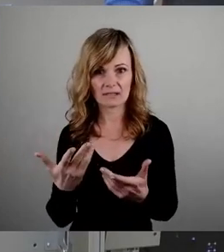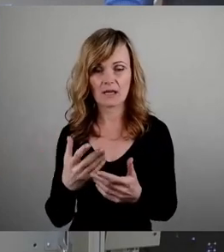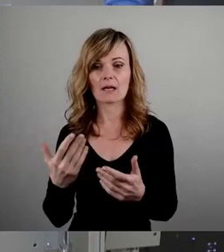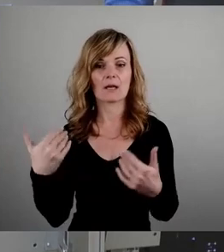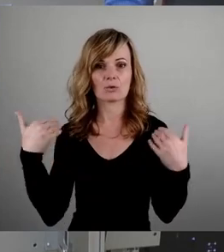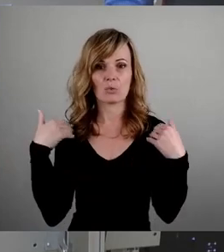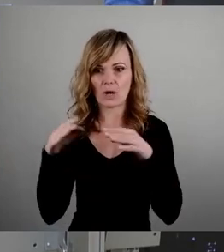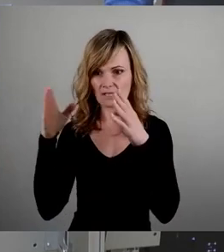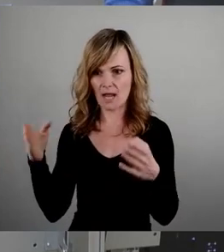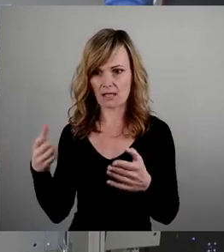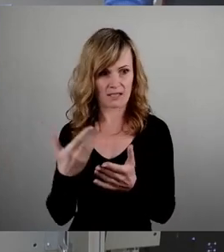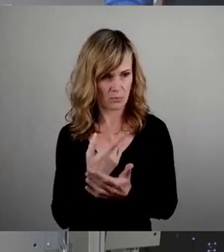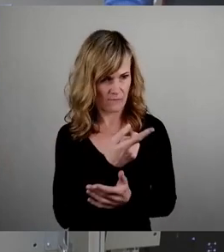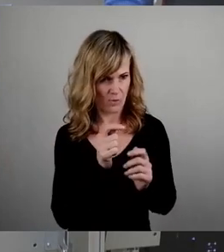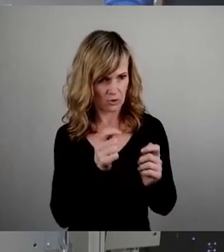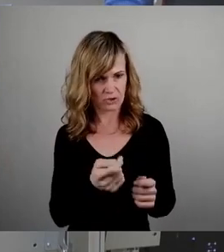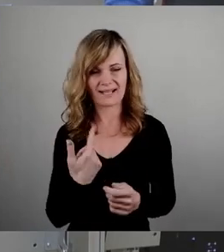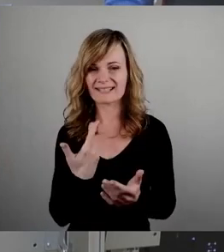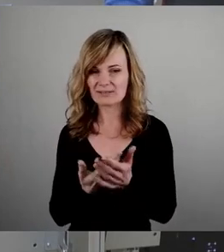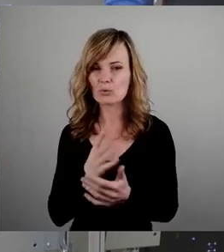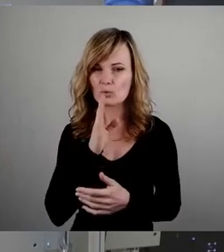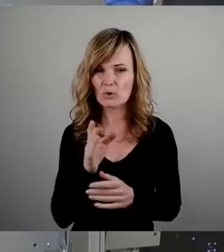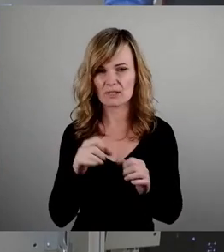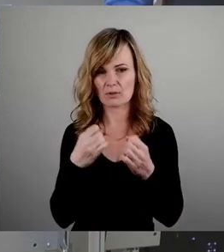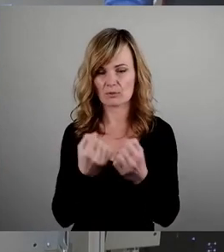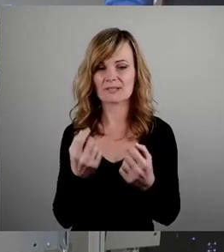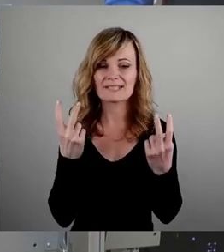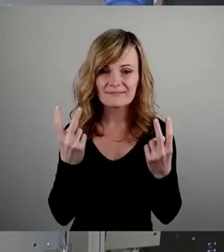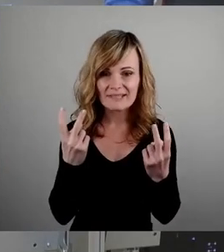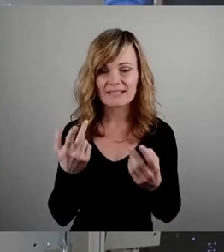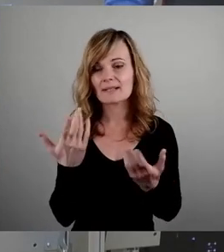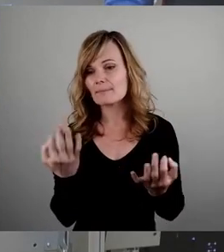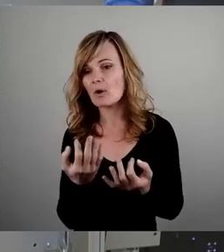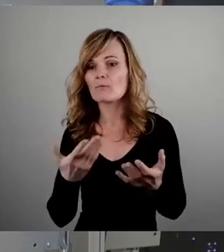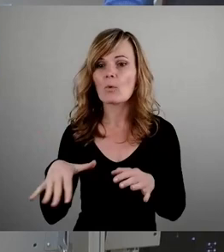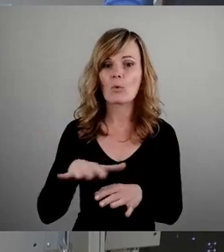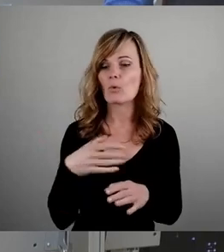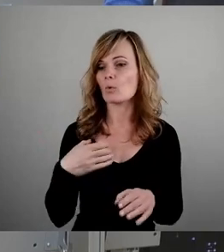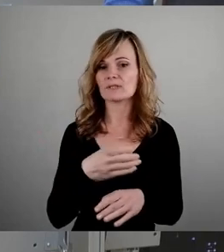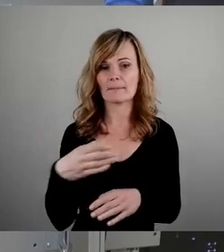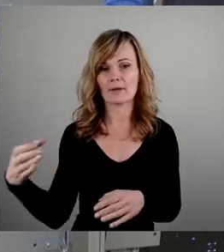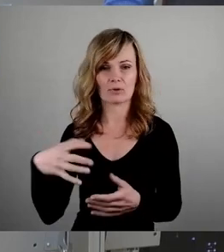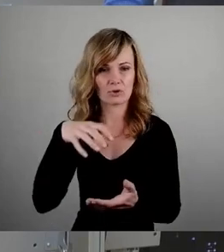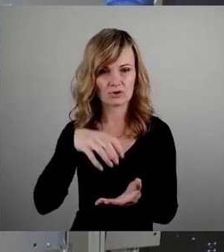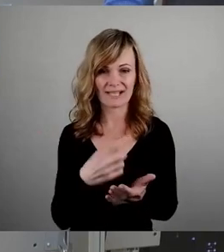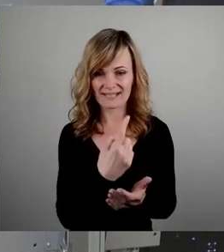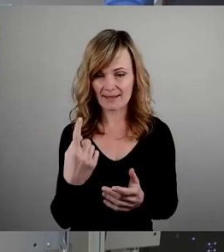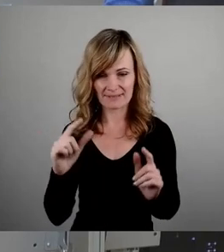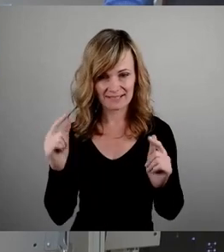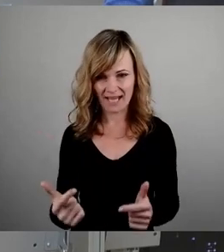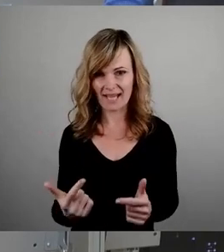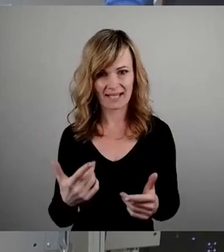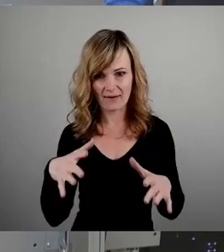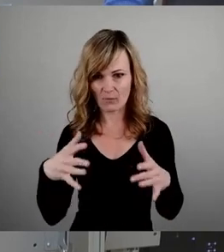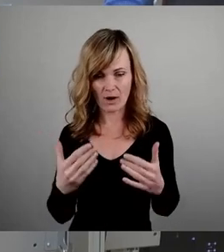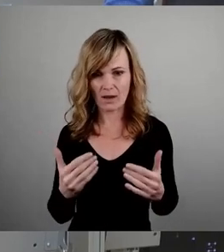genau diese Notsituation, weil wir ganz dringend Unterbringungseinrichtungen brauchen, als Stadt selber keine Vorhaltekapazitäten